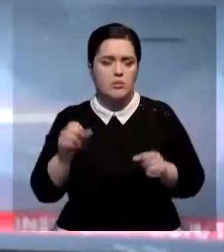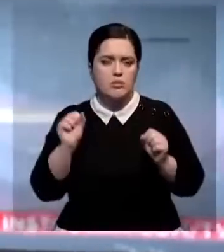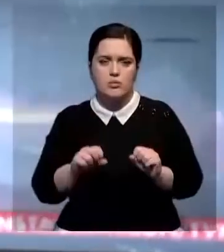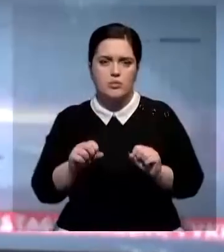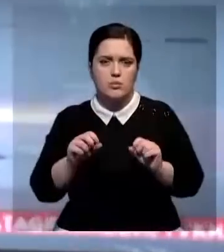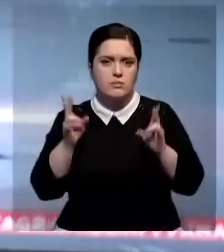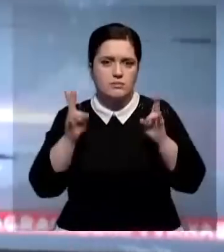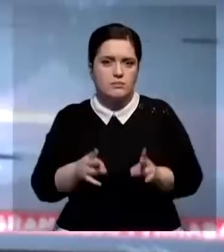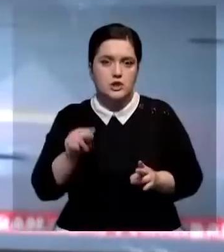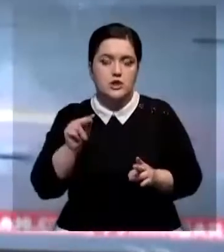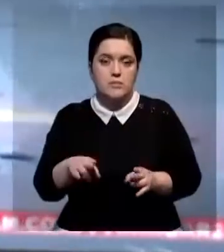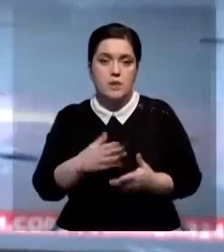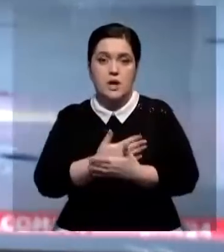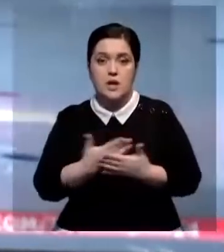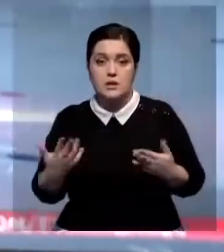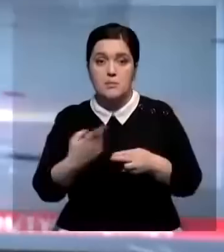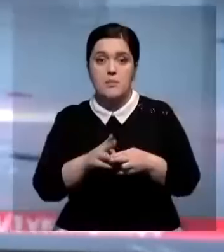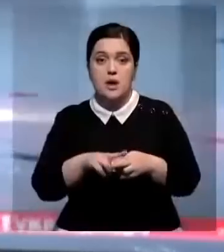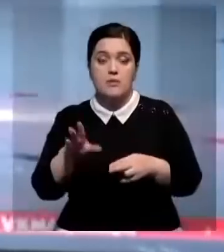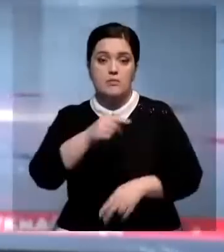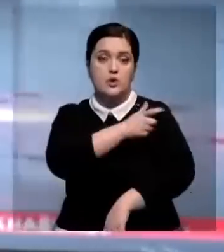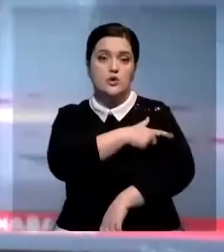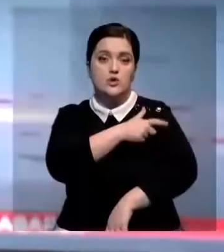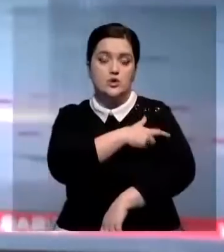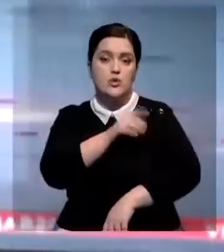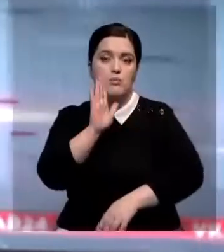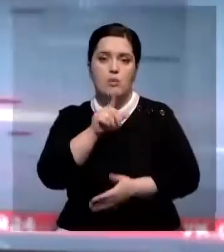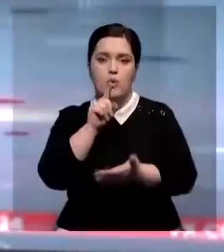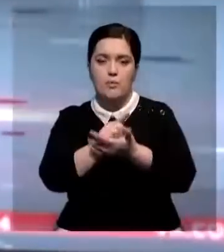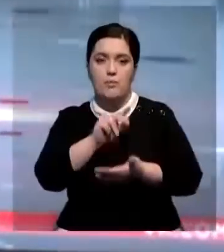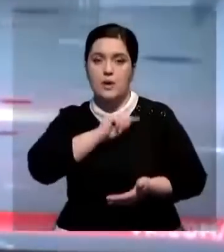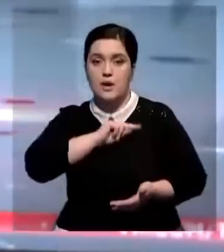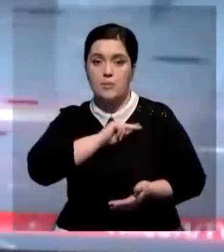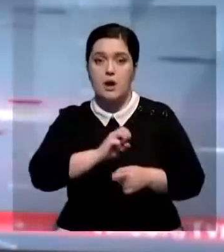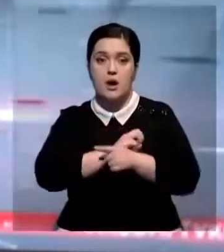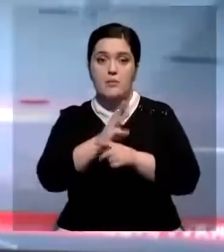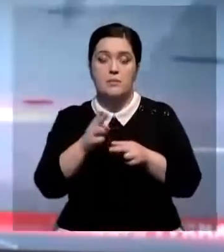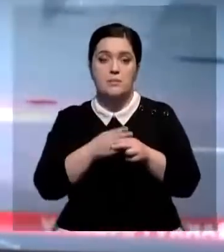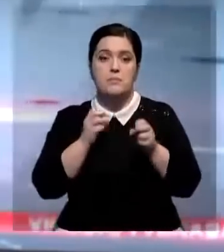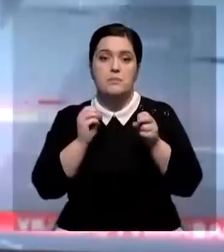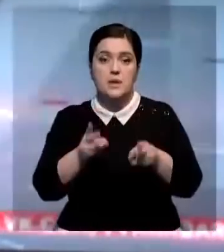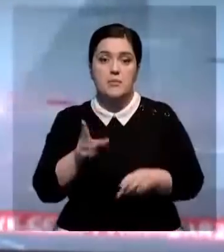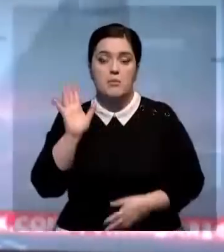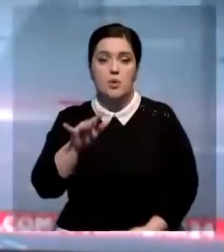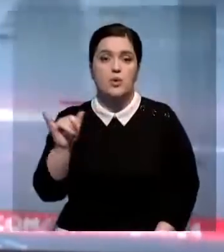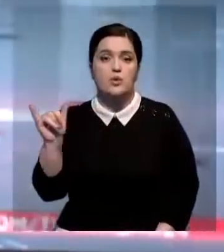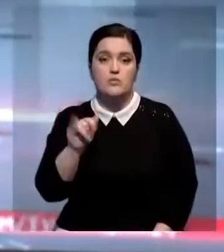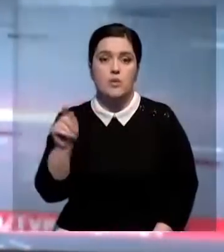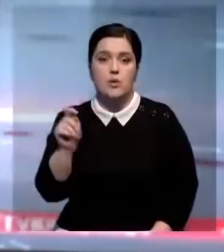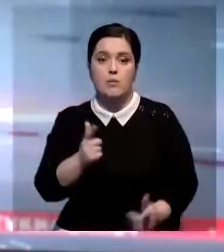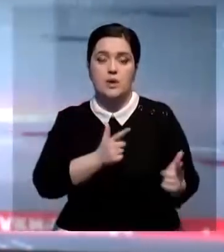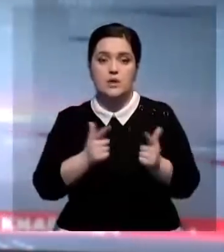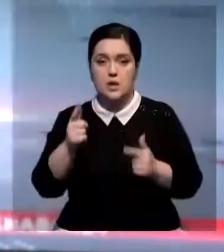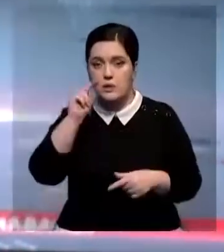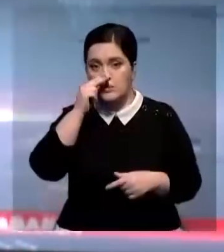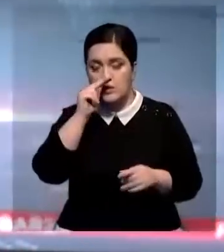дни может произойти все что угодно. Поэтому все экстренные службы будут дежурить в усиленном режиме. О том, как обеспечивать безопасность в